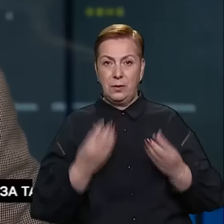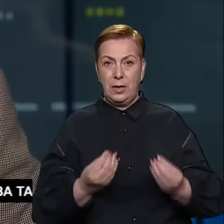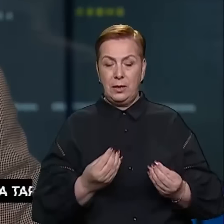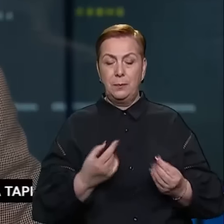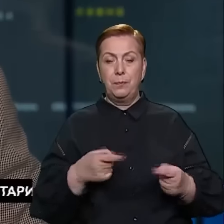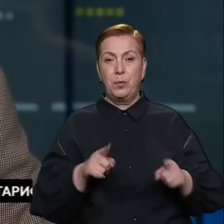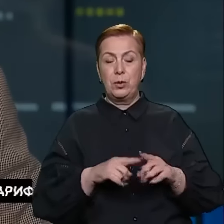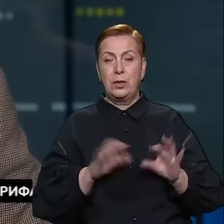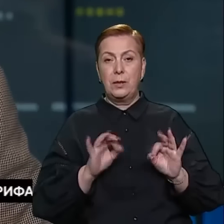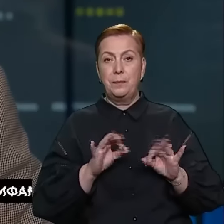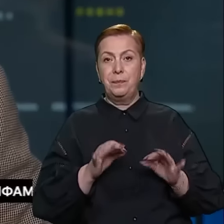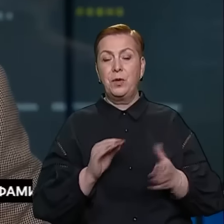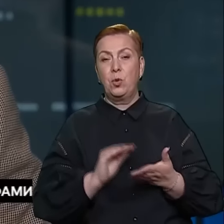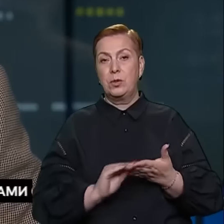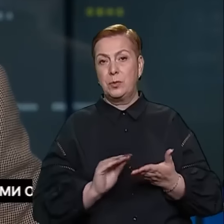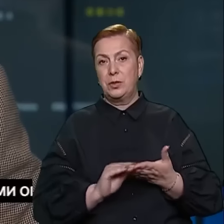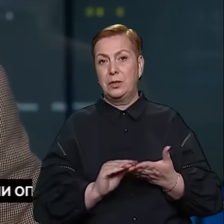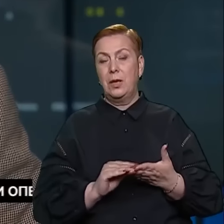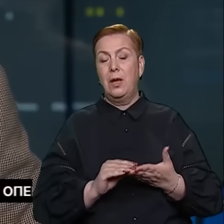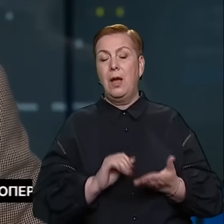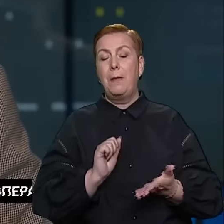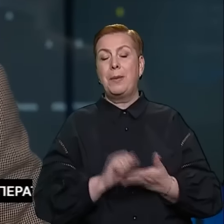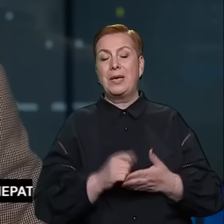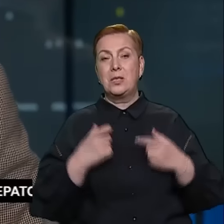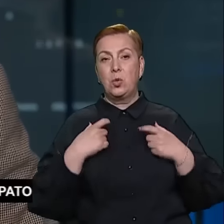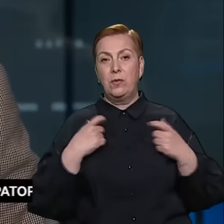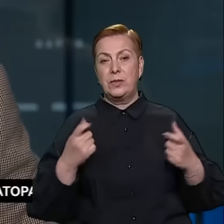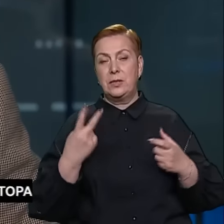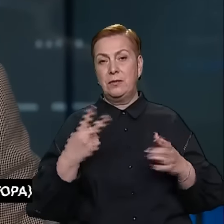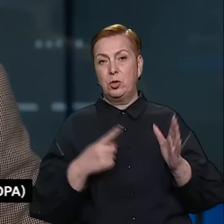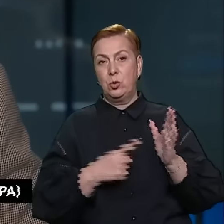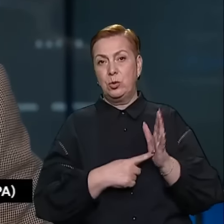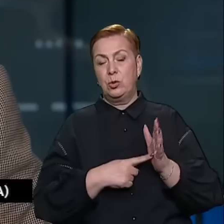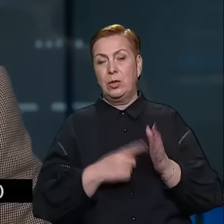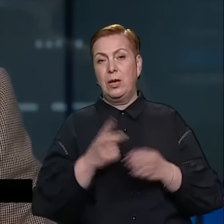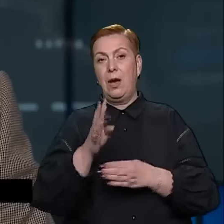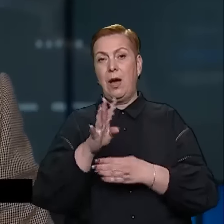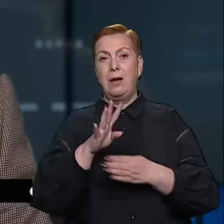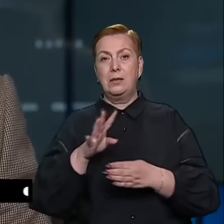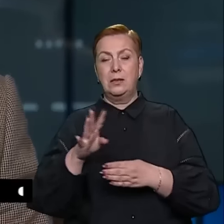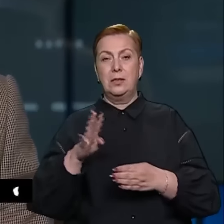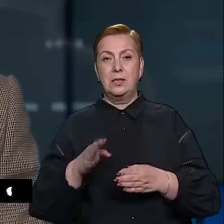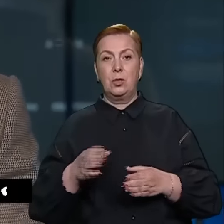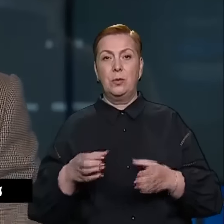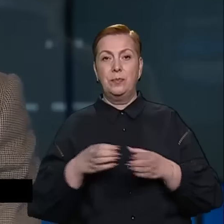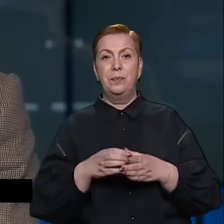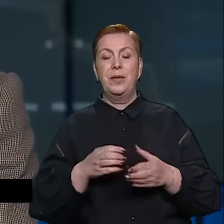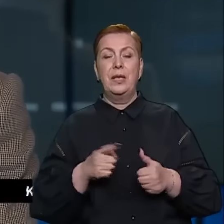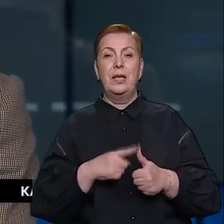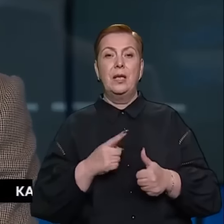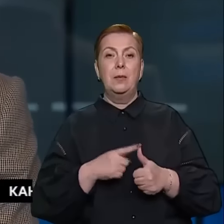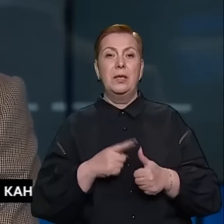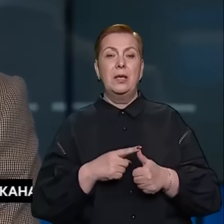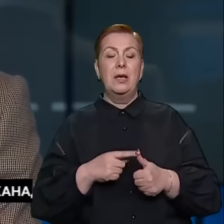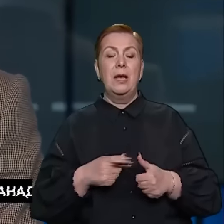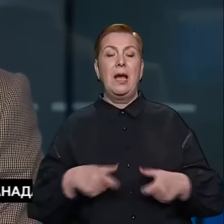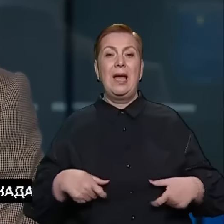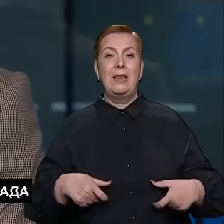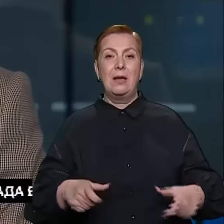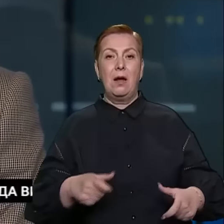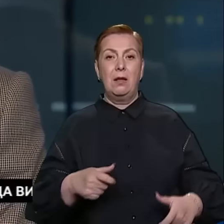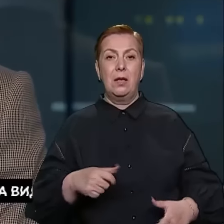Суспільному розповів Олег Калашніков, прес-офіцер 26-ї артилерійської бригади імені генерал Хоружного Данкевича.